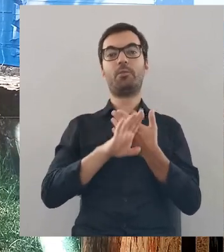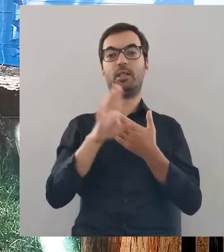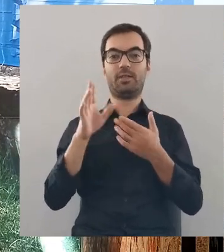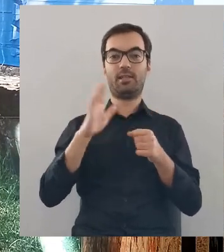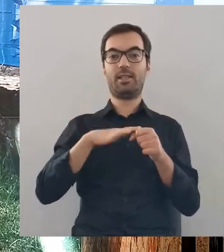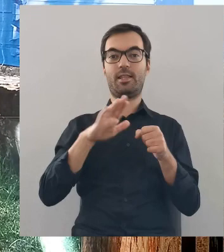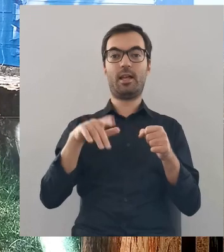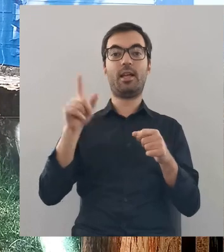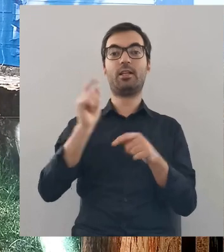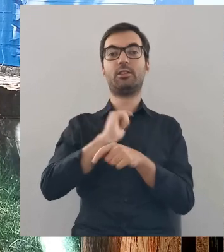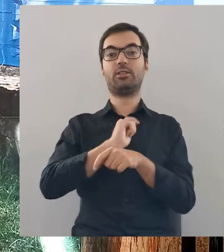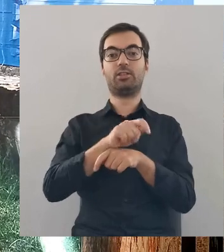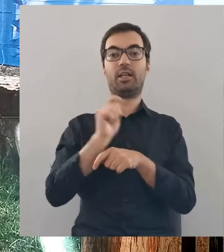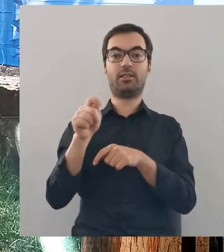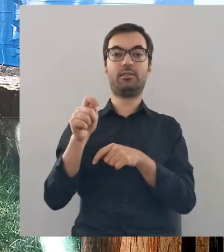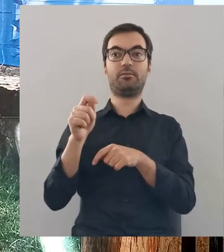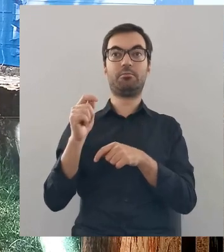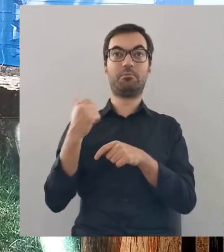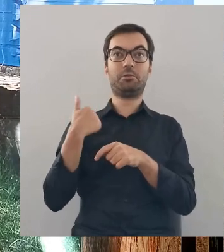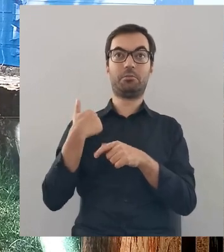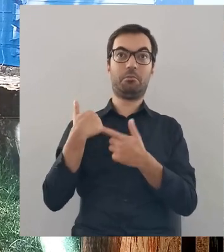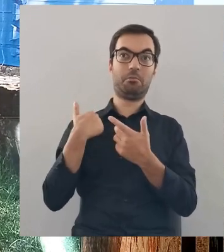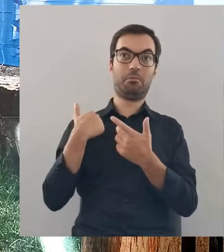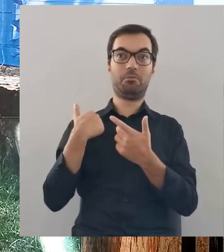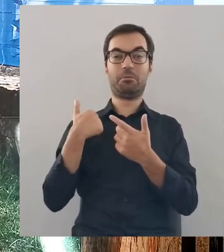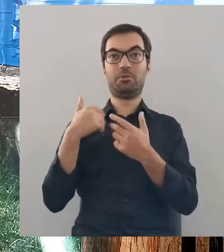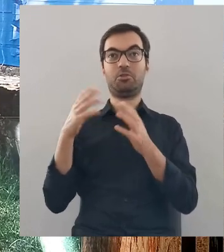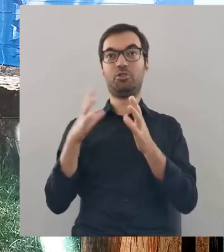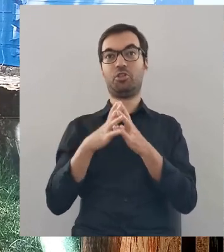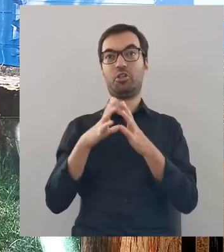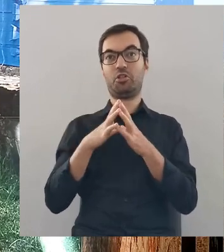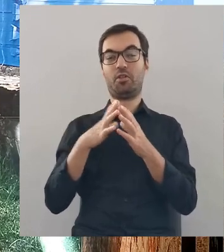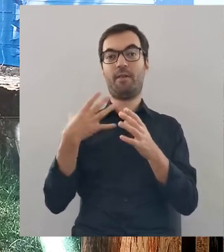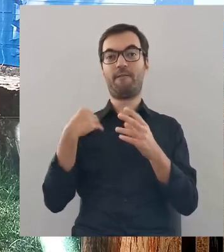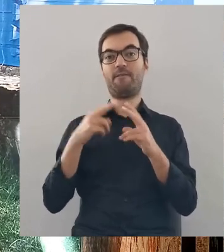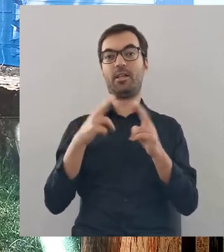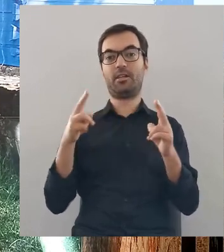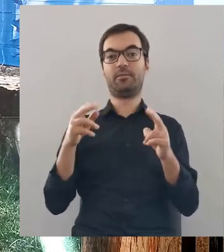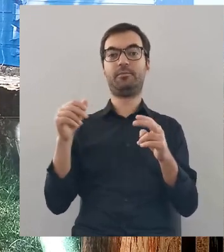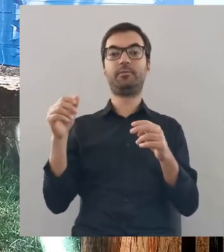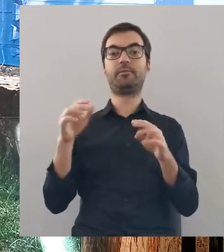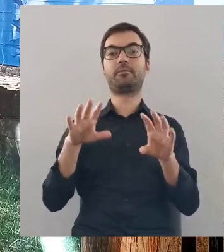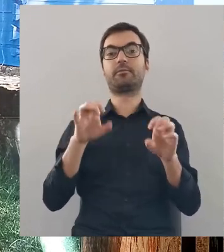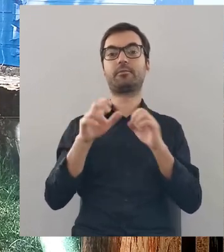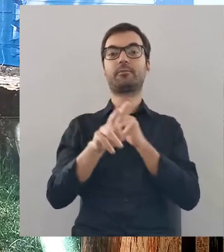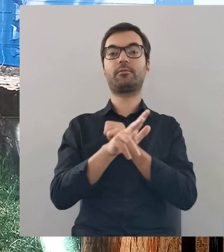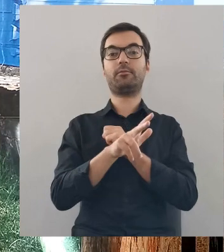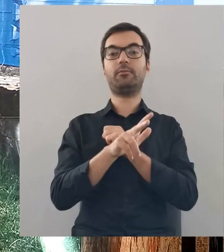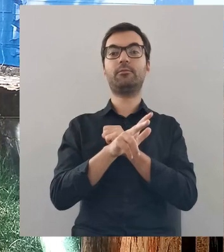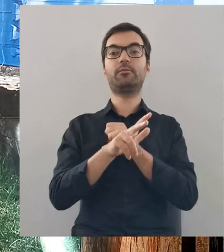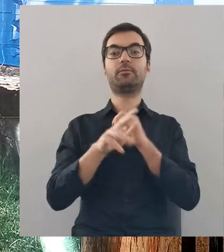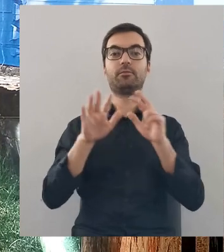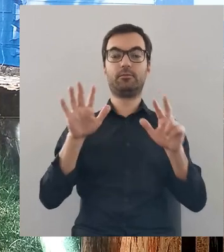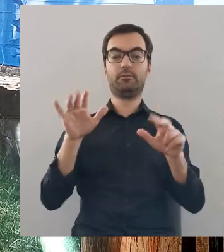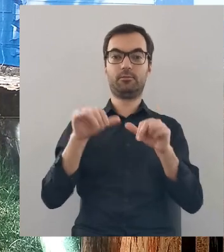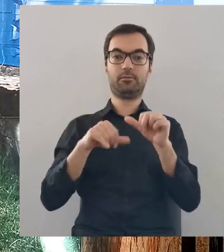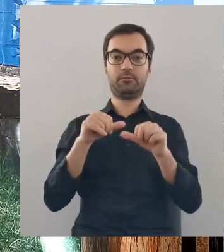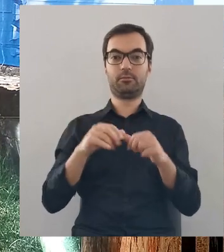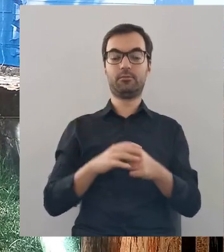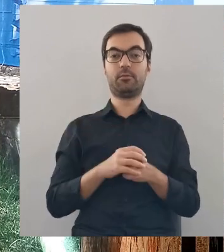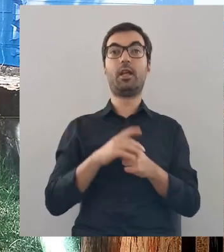narodu, którego chrzest odbył się w wieku X, czyli w roku 988.